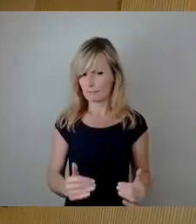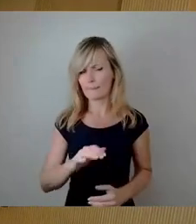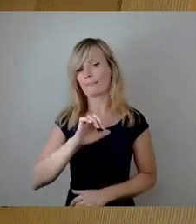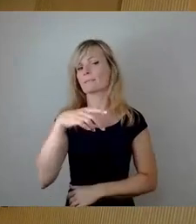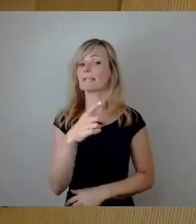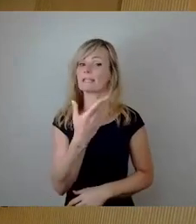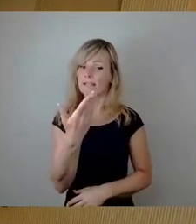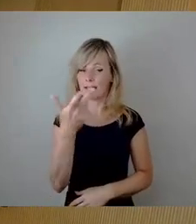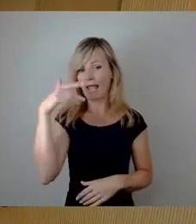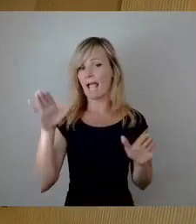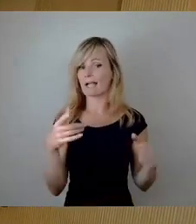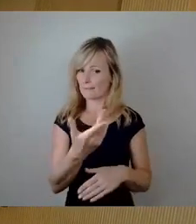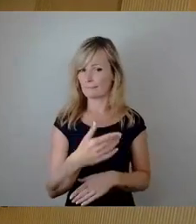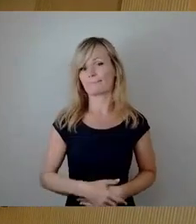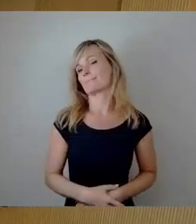Engel.